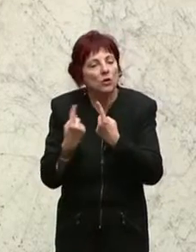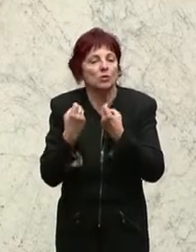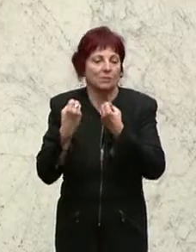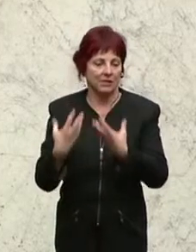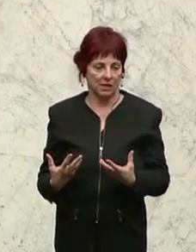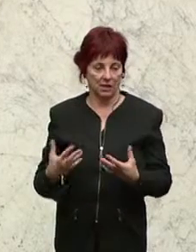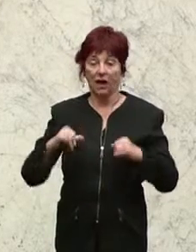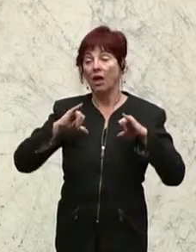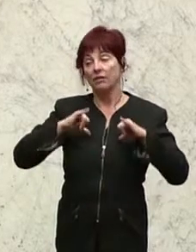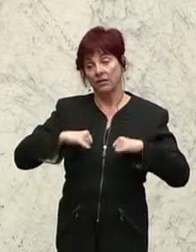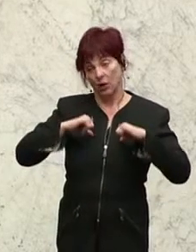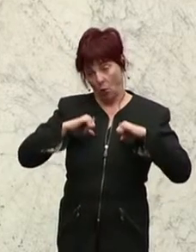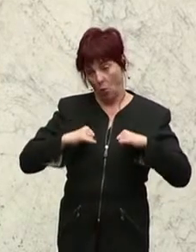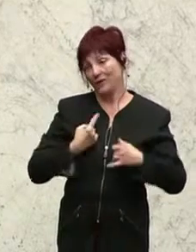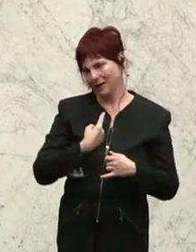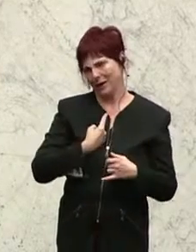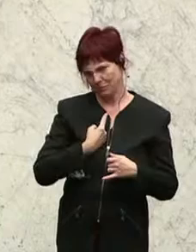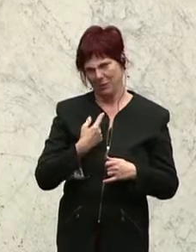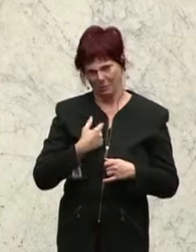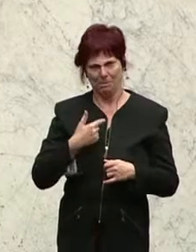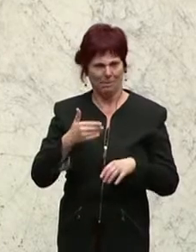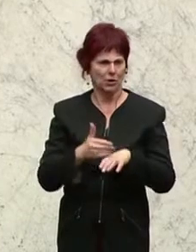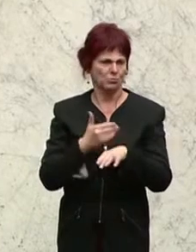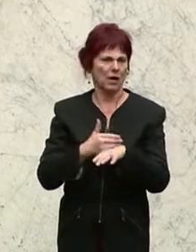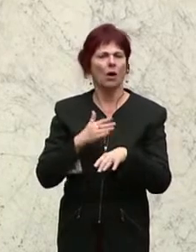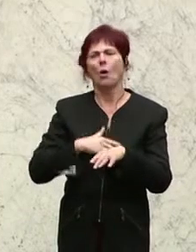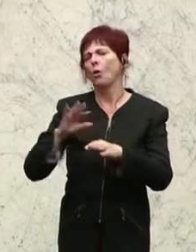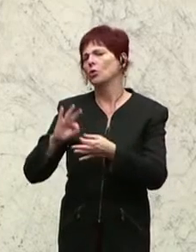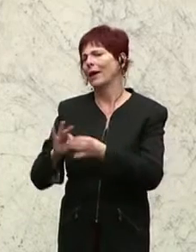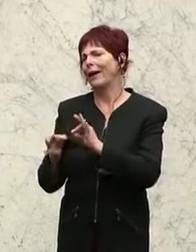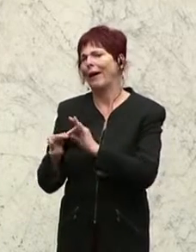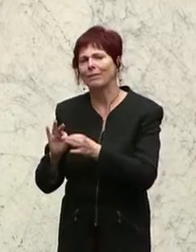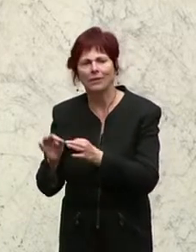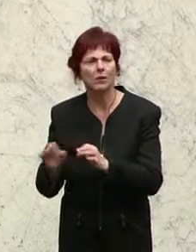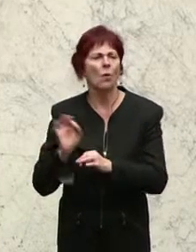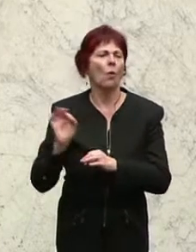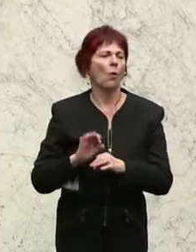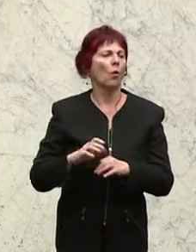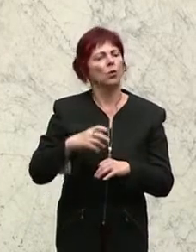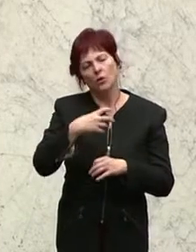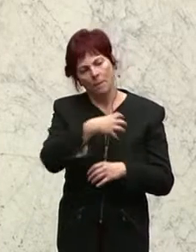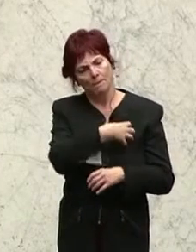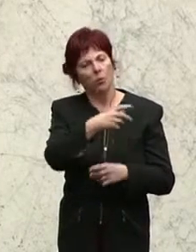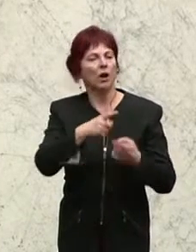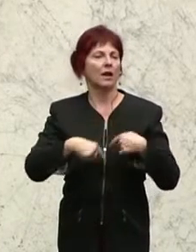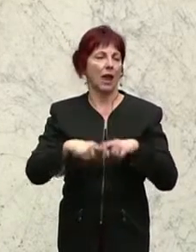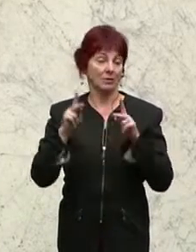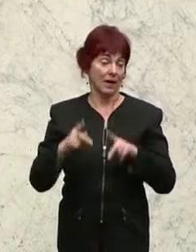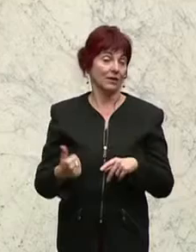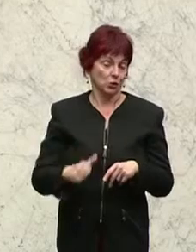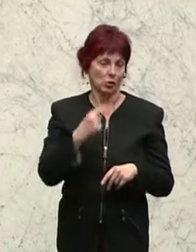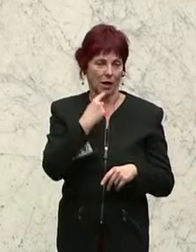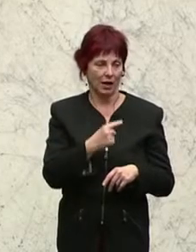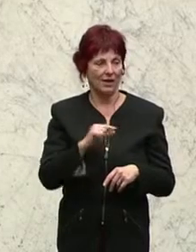als Beispiel möge mir erlaubt sein als Tiroler, aber man könnte auch Kärnten, das Burgenland und viele andere Regionen erwähnen. Der erste Wunsch ist also,